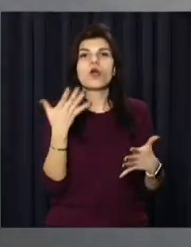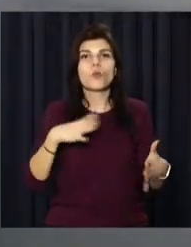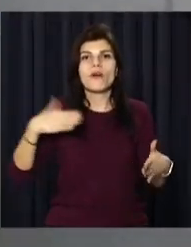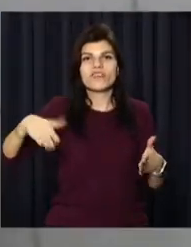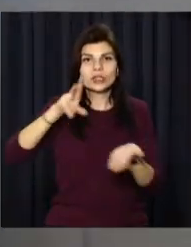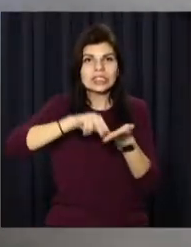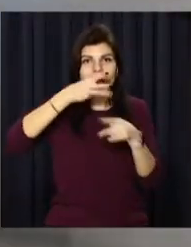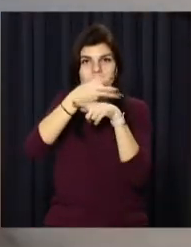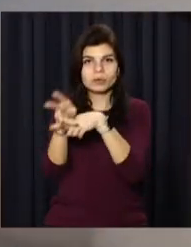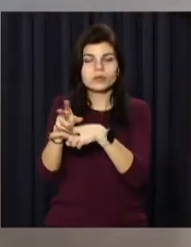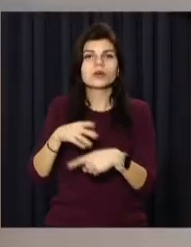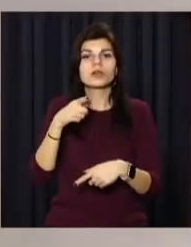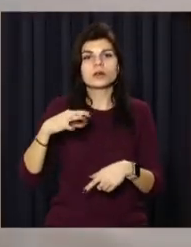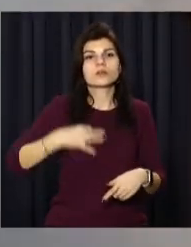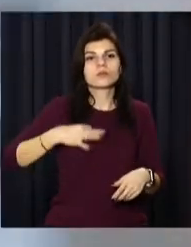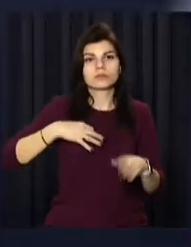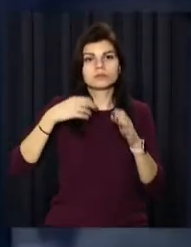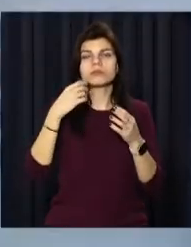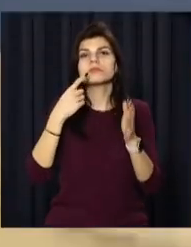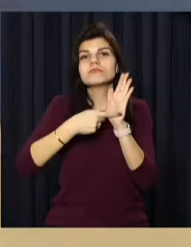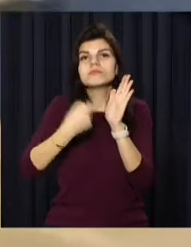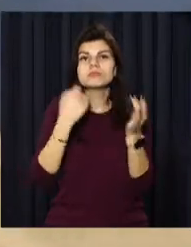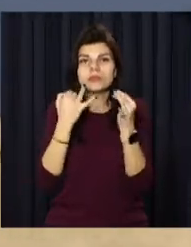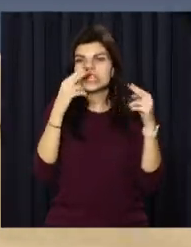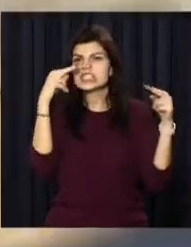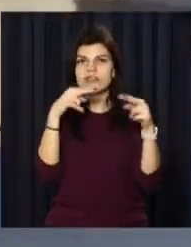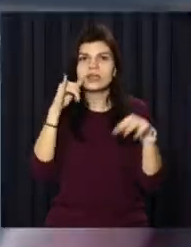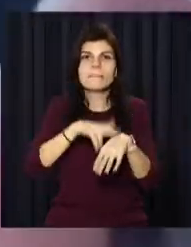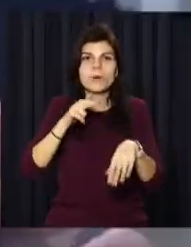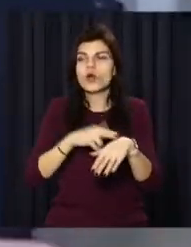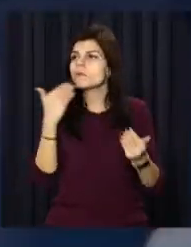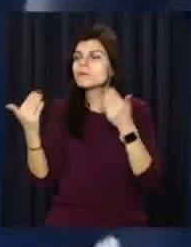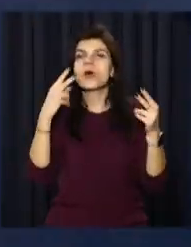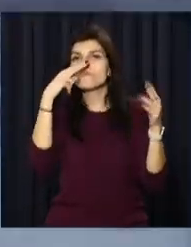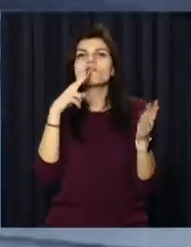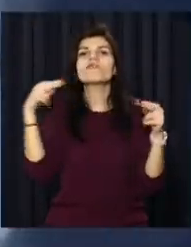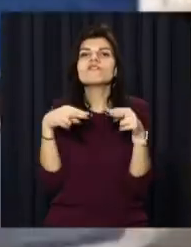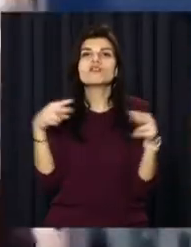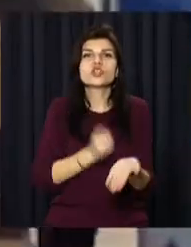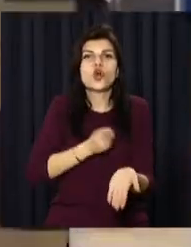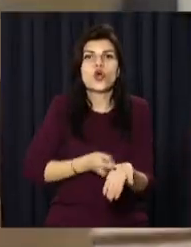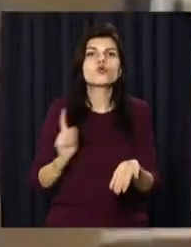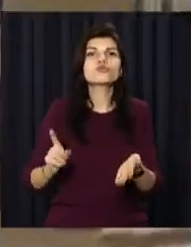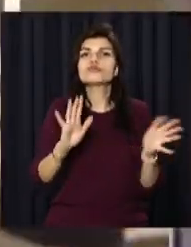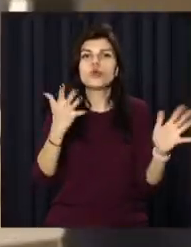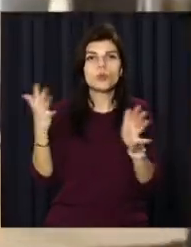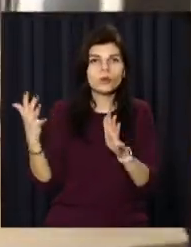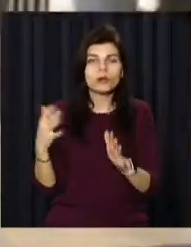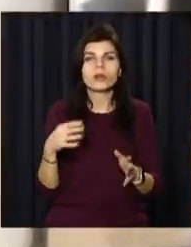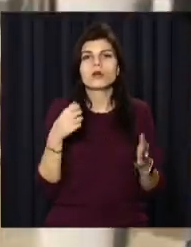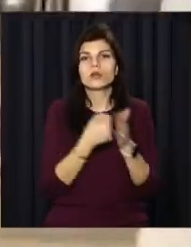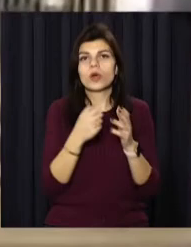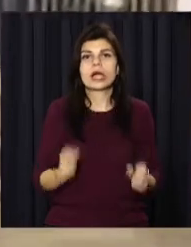відеозапис. Слідчі допитали потерпілих, свідків та поліціянтів, які були на місці події. До матеріалів